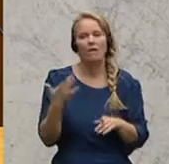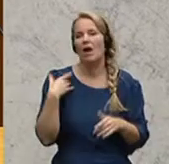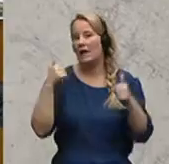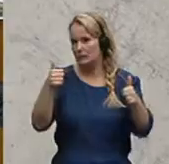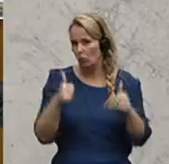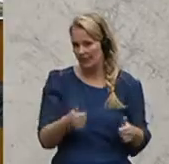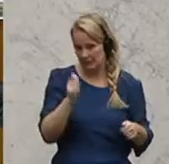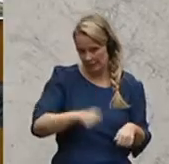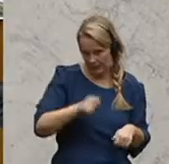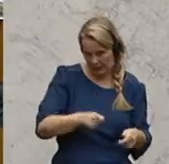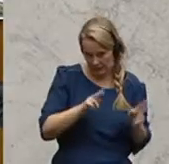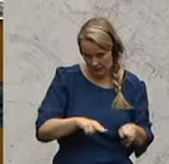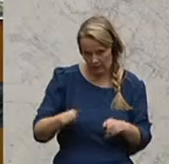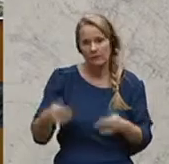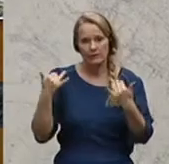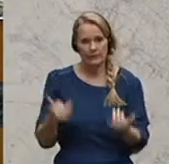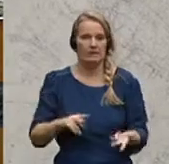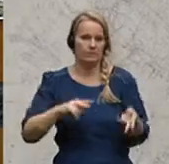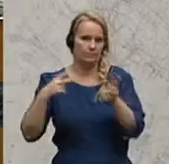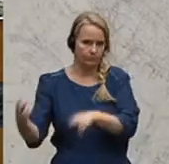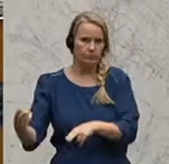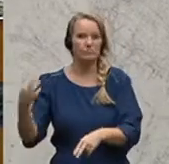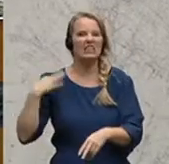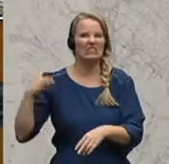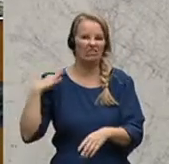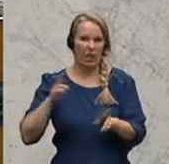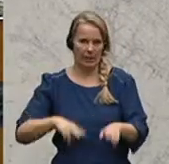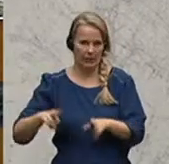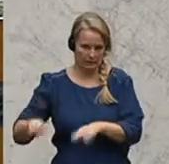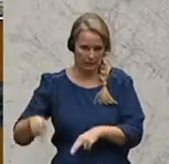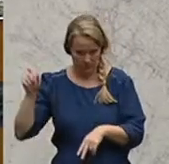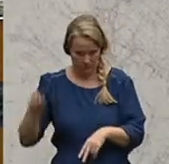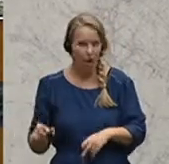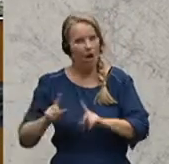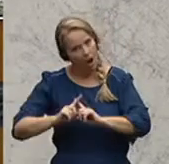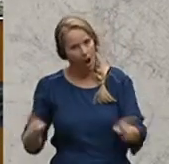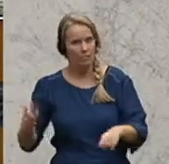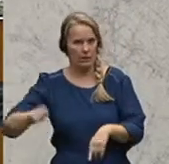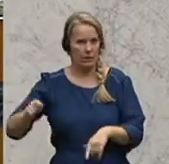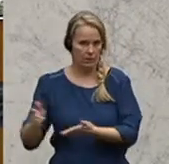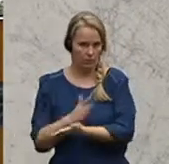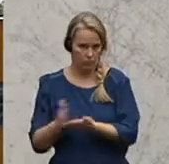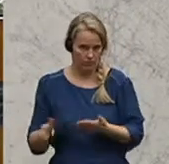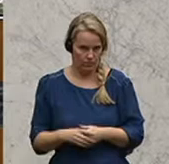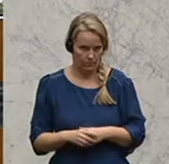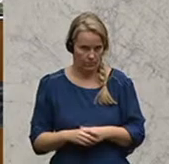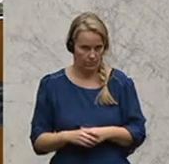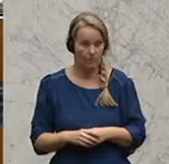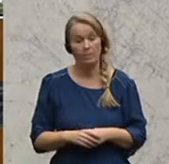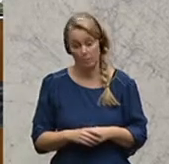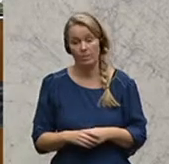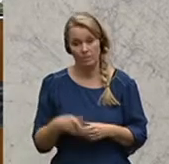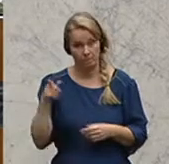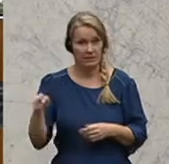gewesen, jetzt ist er ein Zivilrichter. Also ein anderer Richter entscheidet. Aber das ist